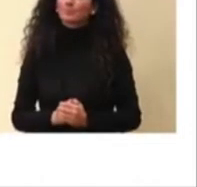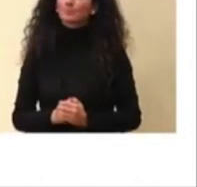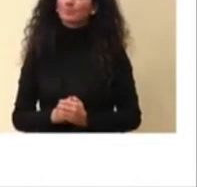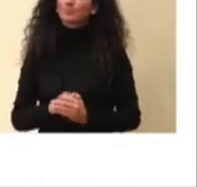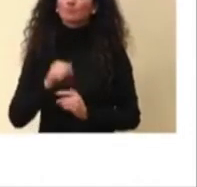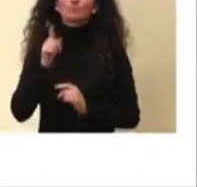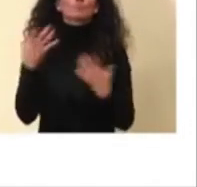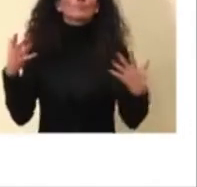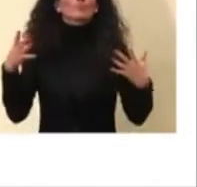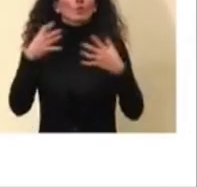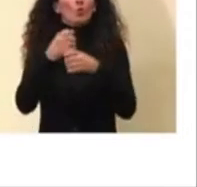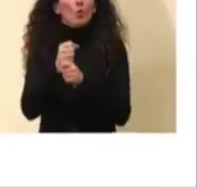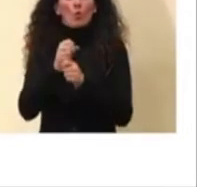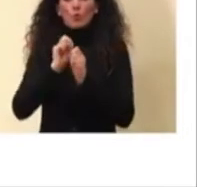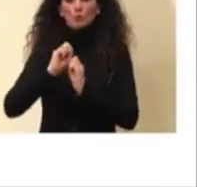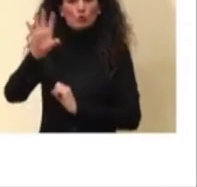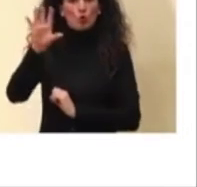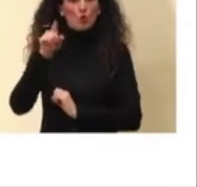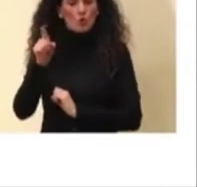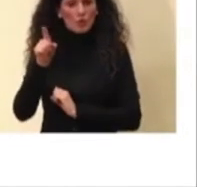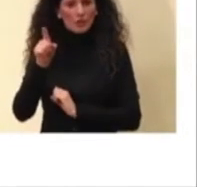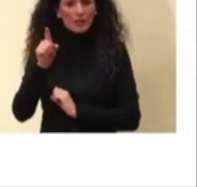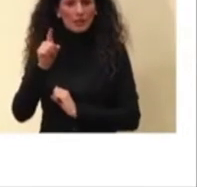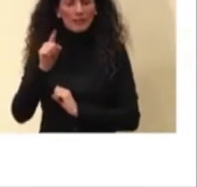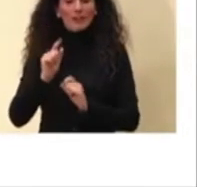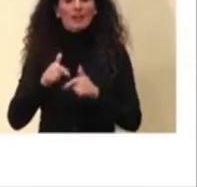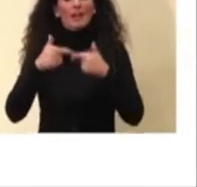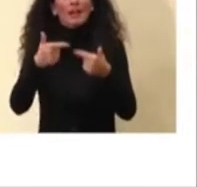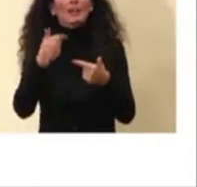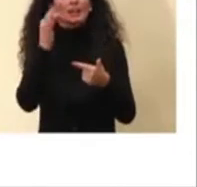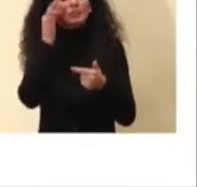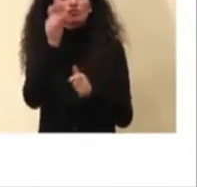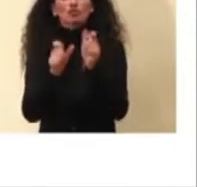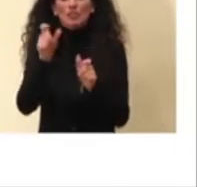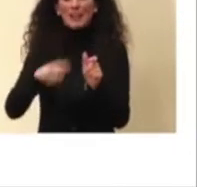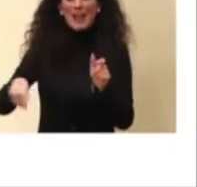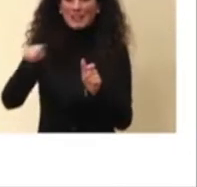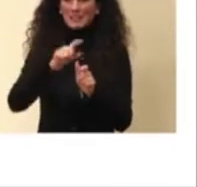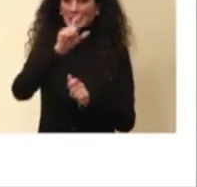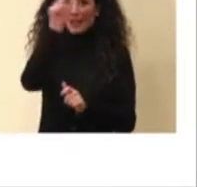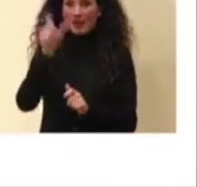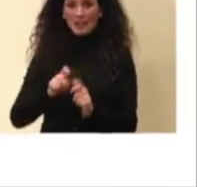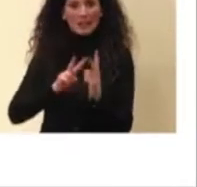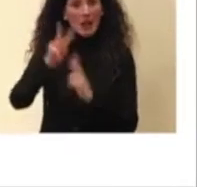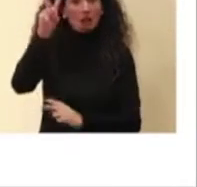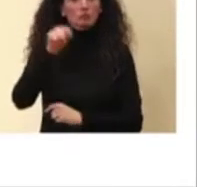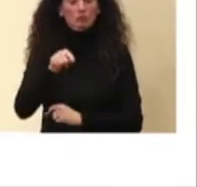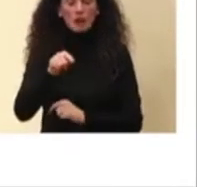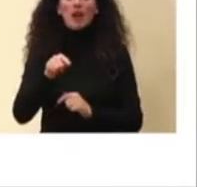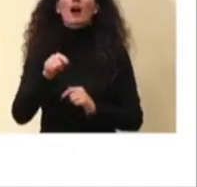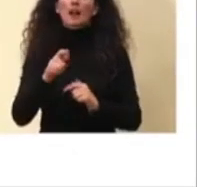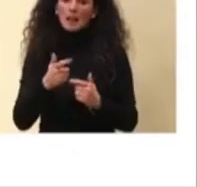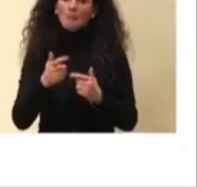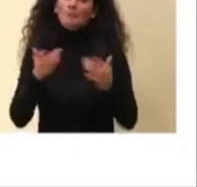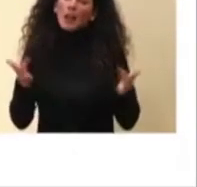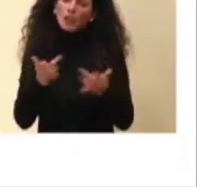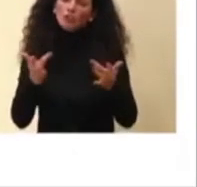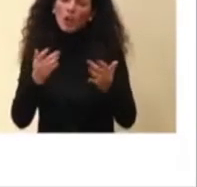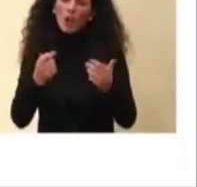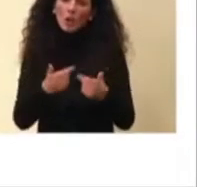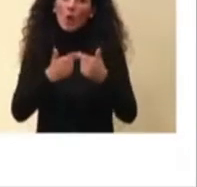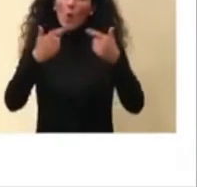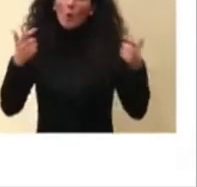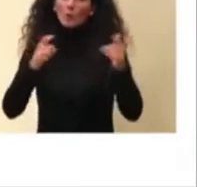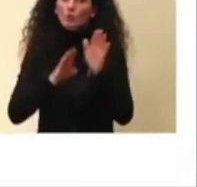porta alle conclusioni che l'incidenza a livello nazionale è in lieve aumento, siamo